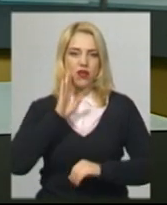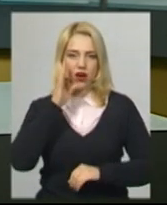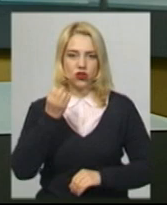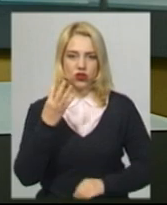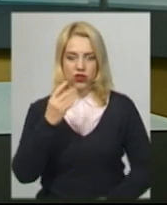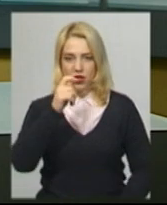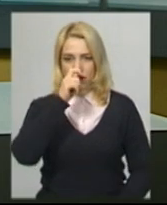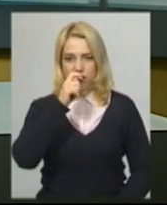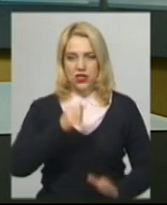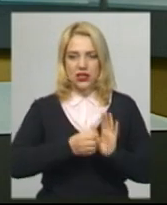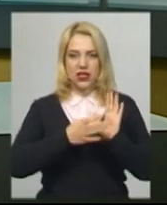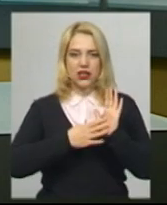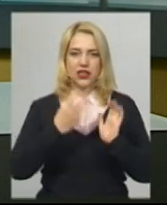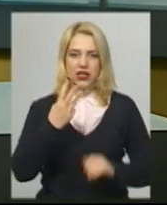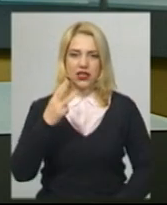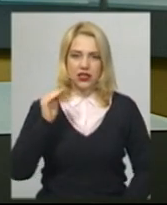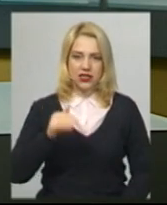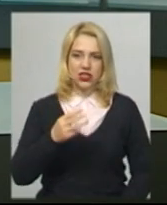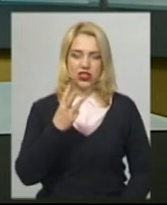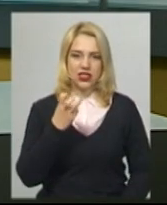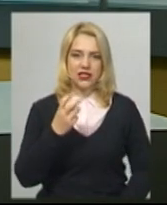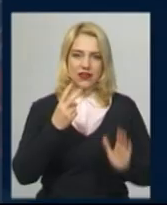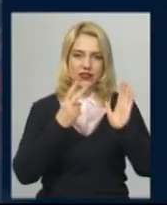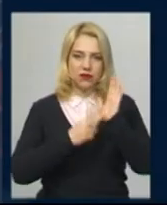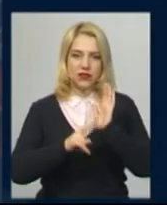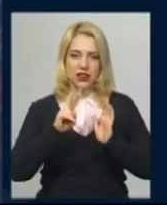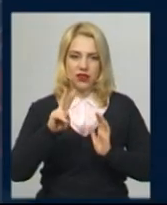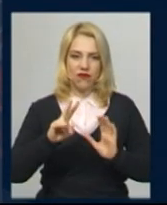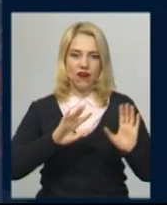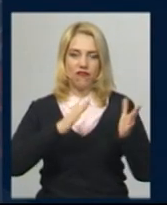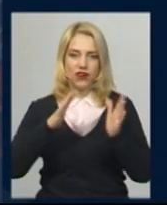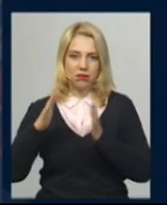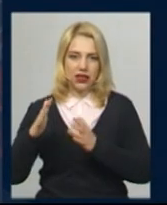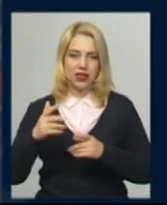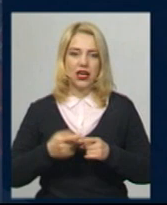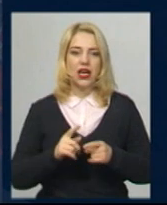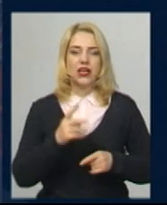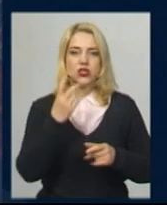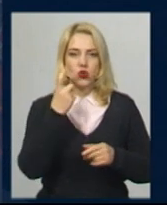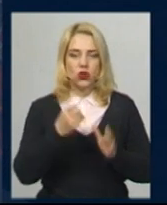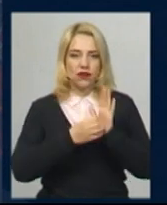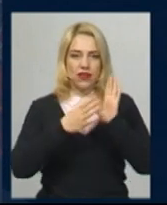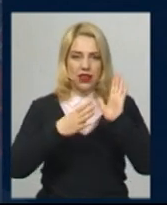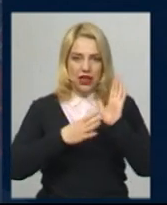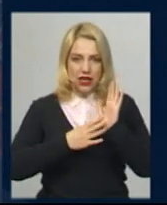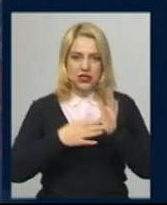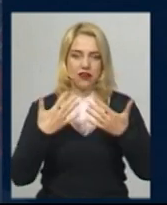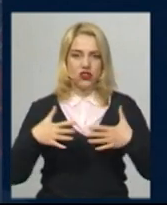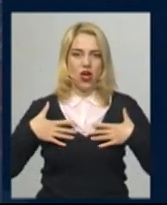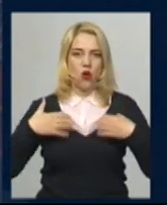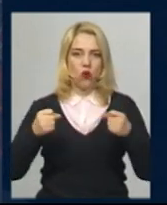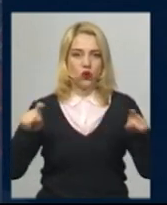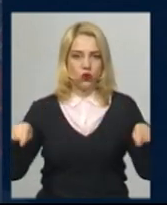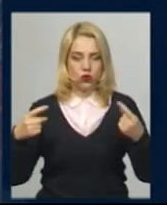3372 випадки коронавірусної хвороби COVID-19, з яких 119 пацієнтів вже одужали.